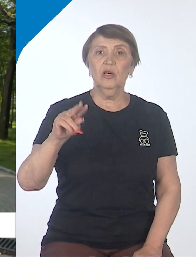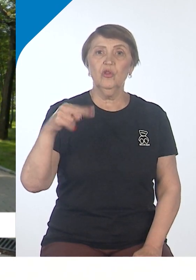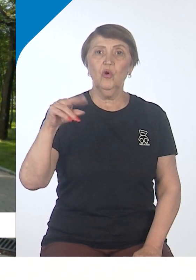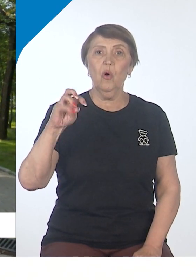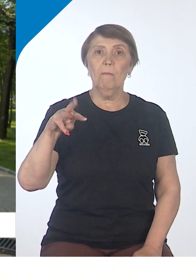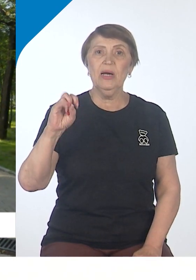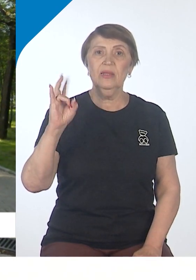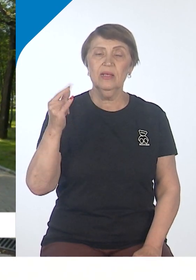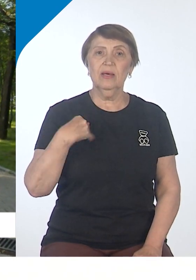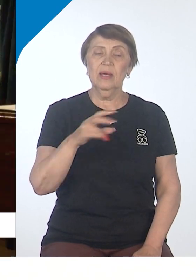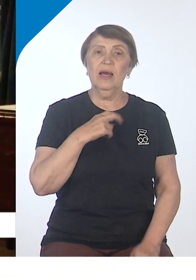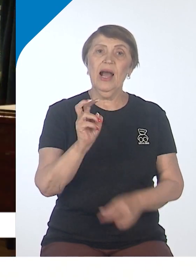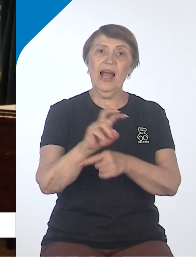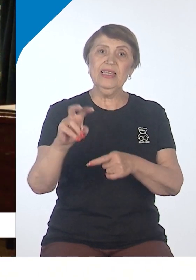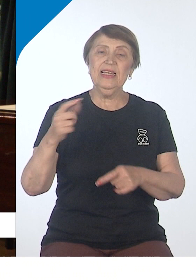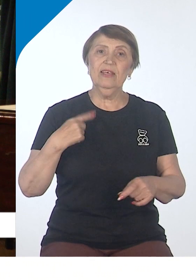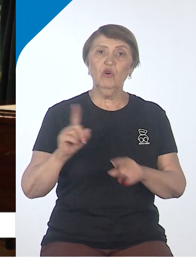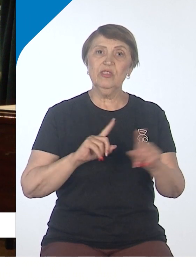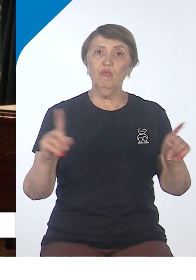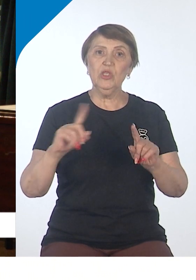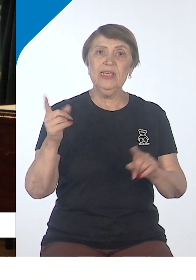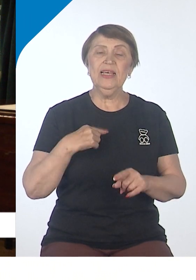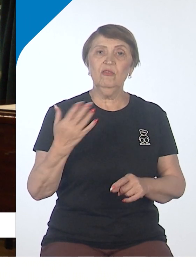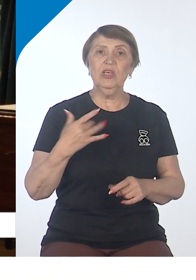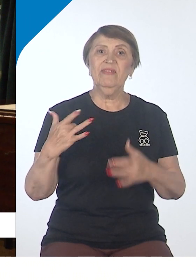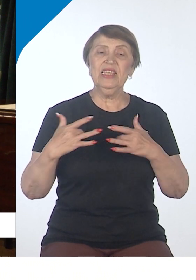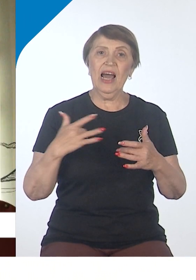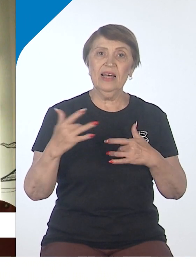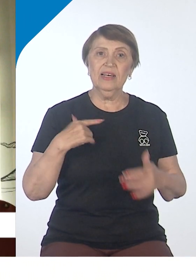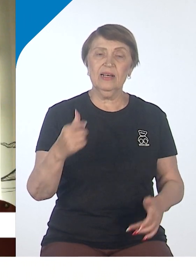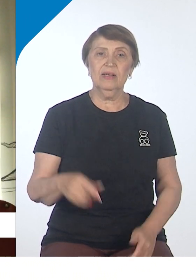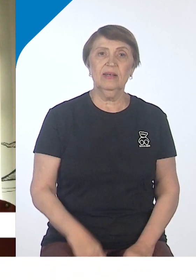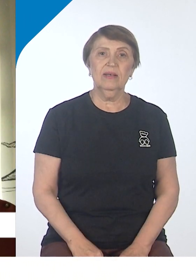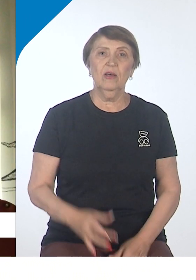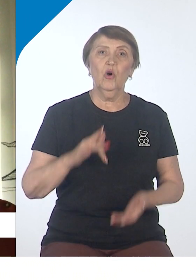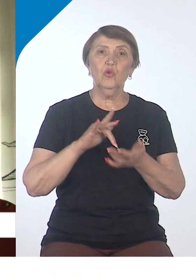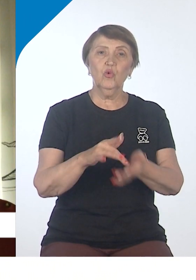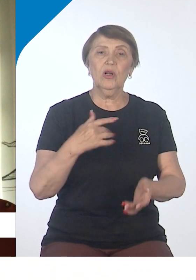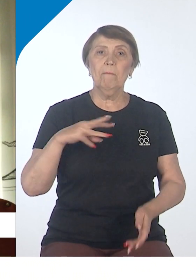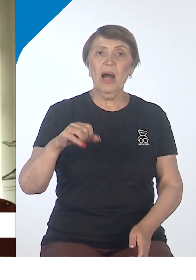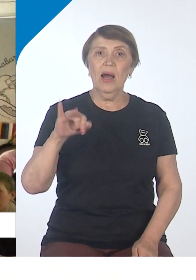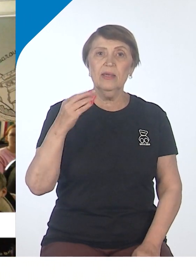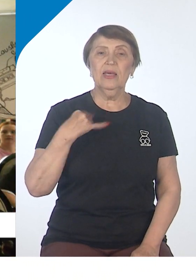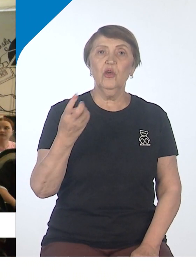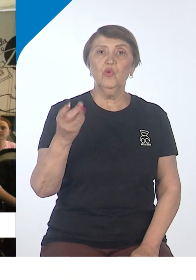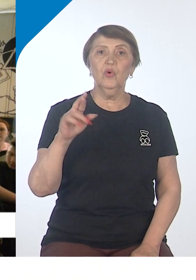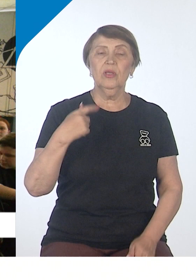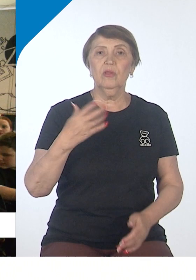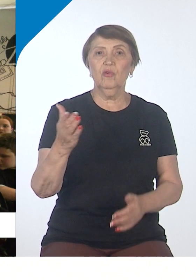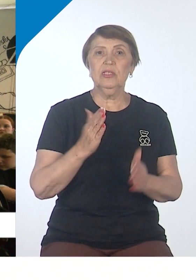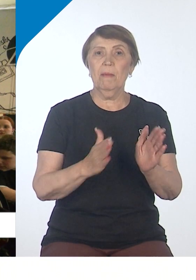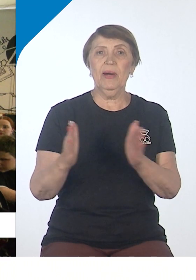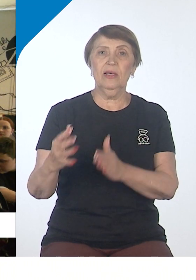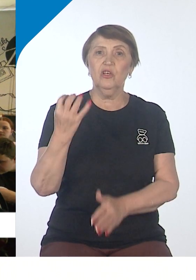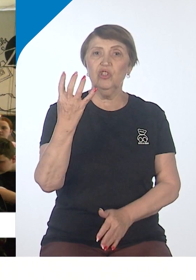кинотеатр. Тоже интересно очень было. В туры по региональной программе за май, июнь и сентябрь этого года отправятся порядка 450